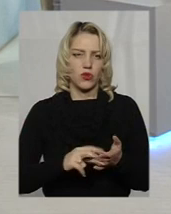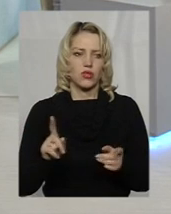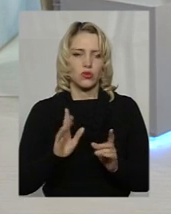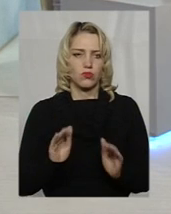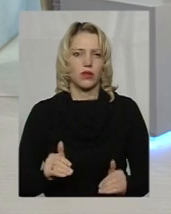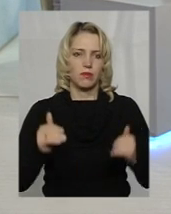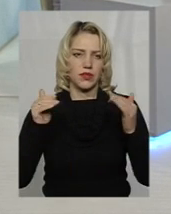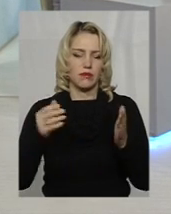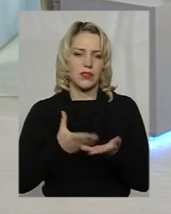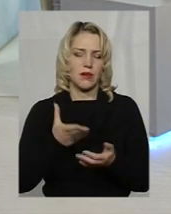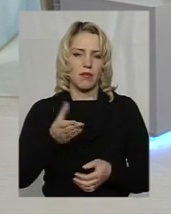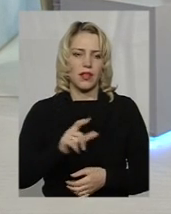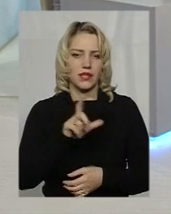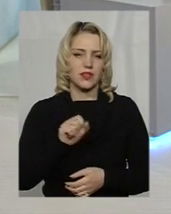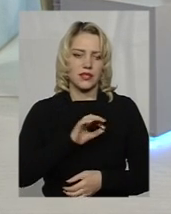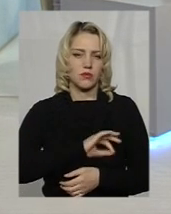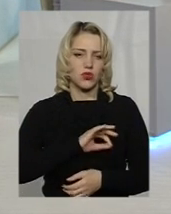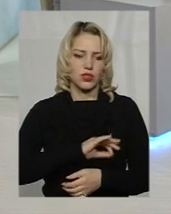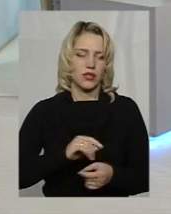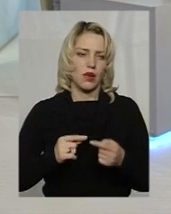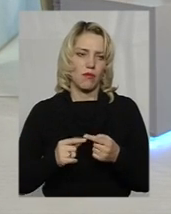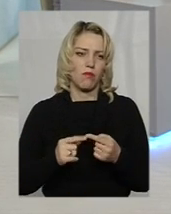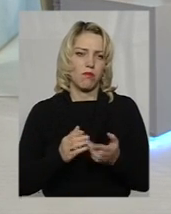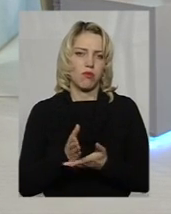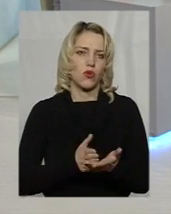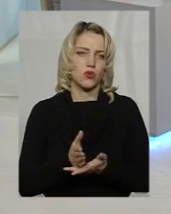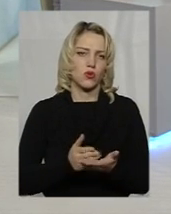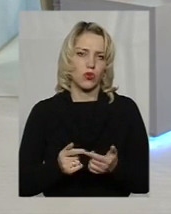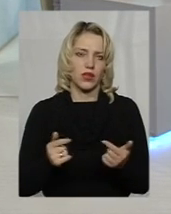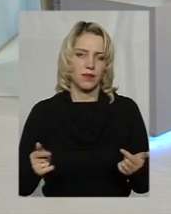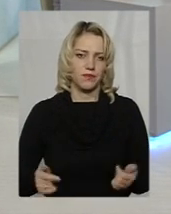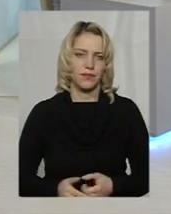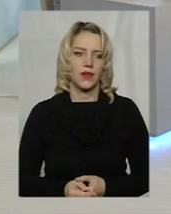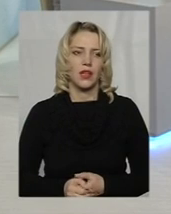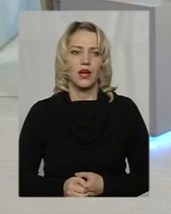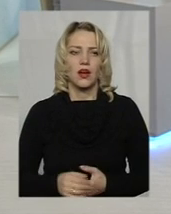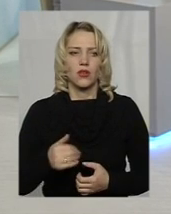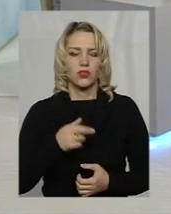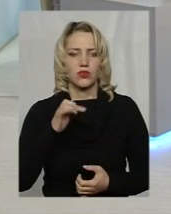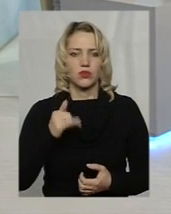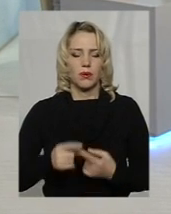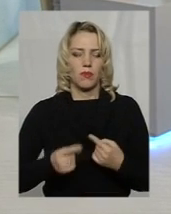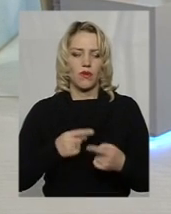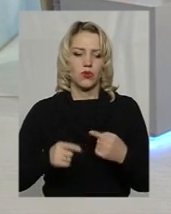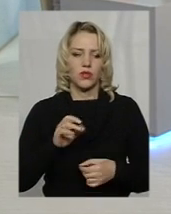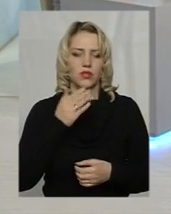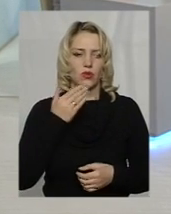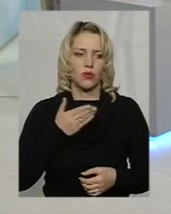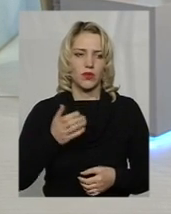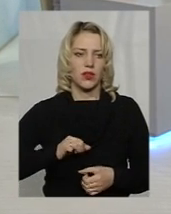за спожитті послуги? По-перше, хотіли ми повернутися до коментаря колеги,